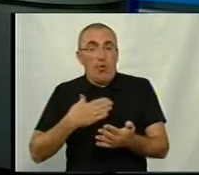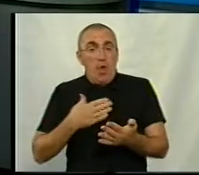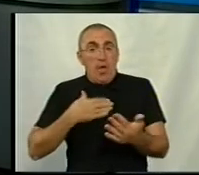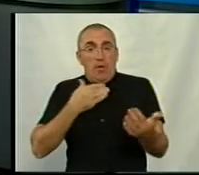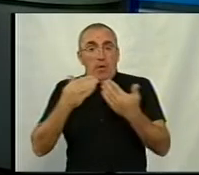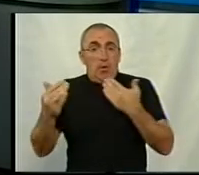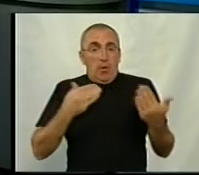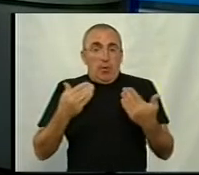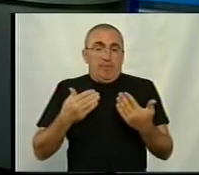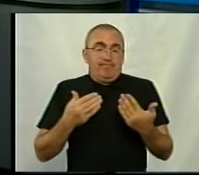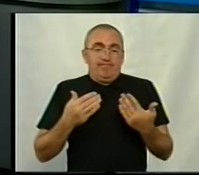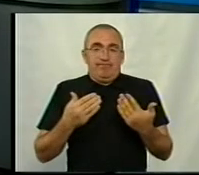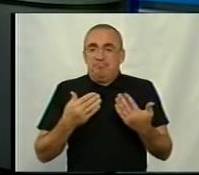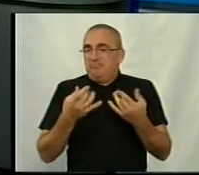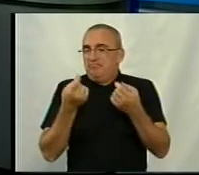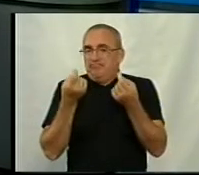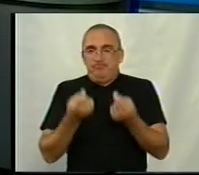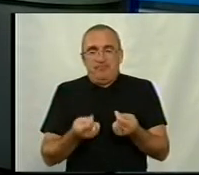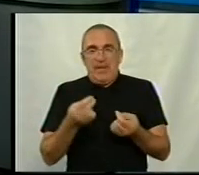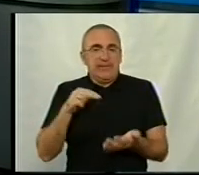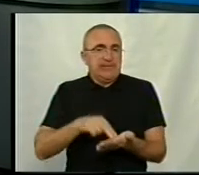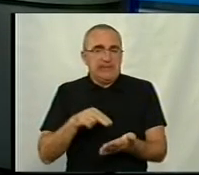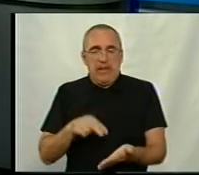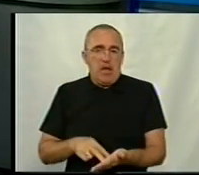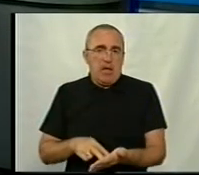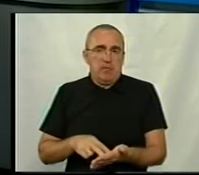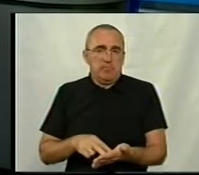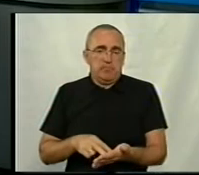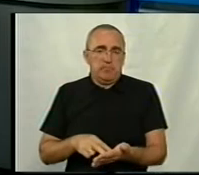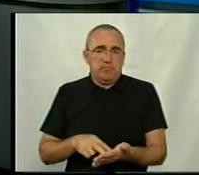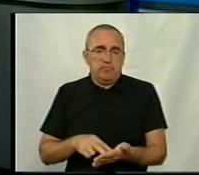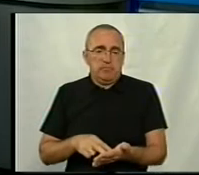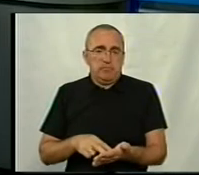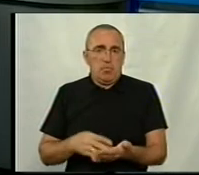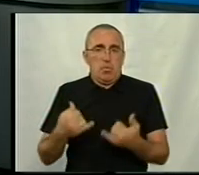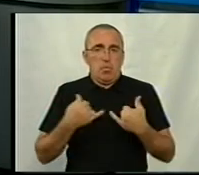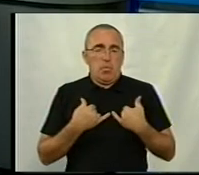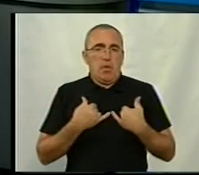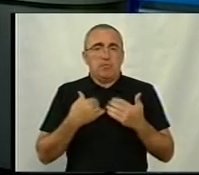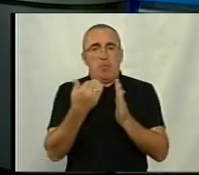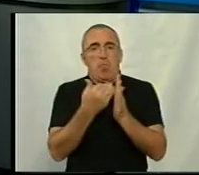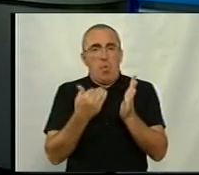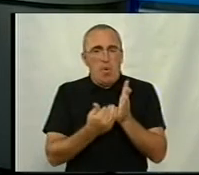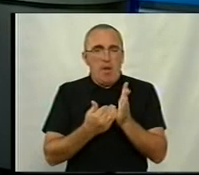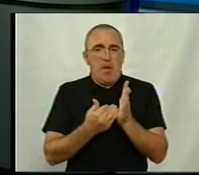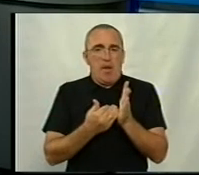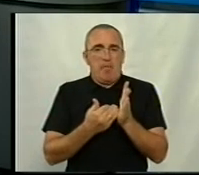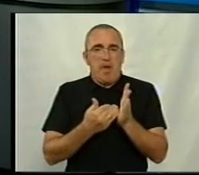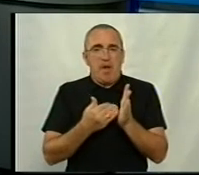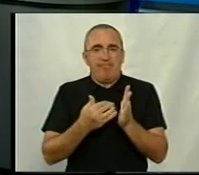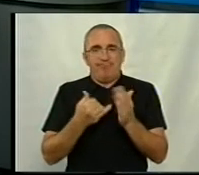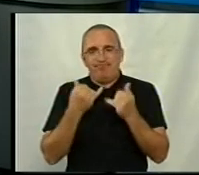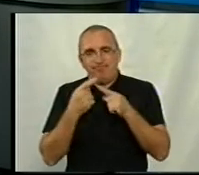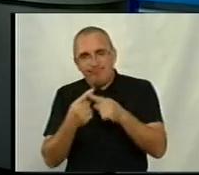виставці досить лояльна ціна. Тим більше, у нас і програми лояльності для учасників діють.